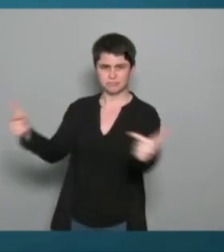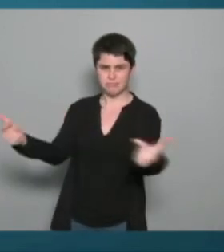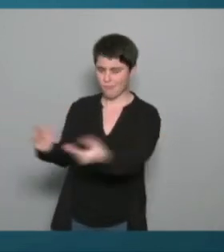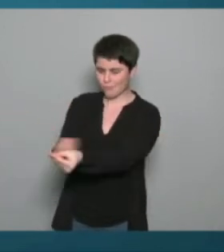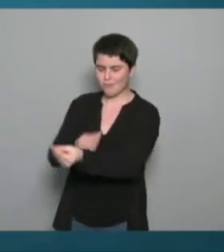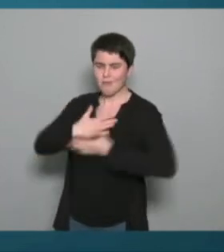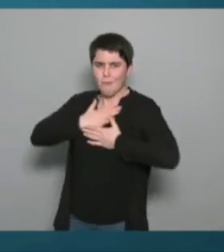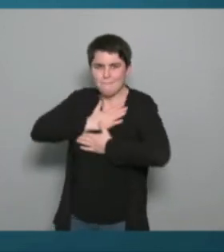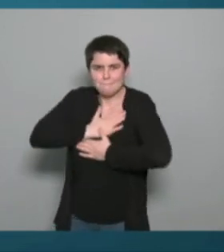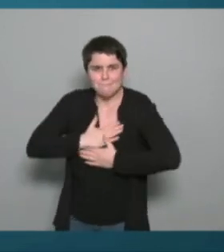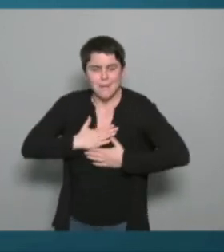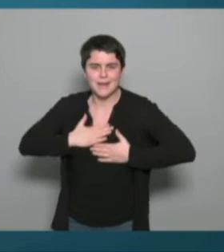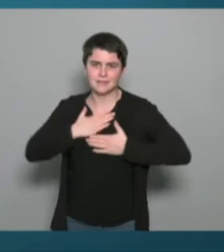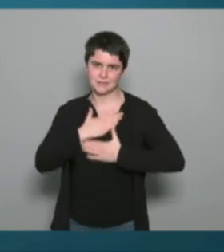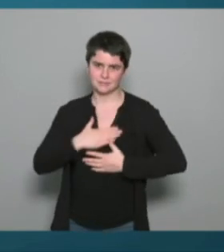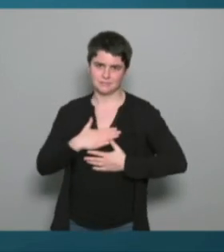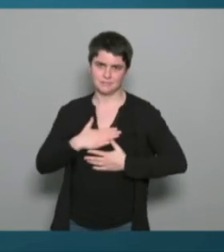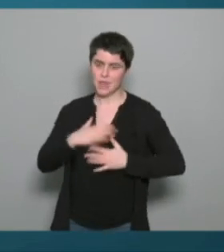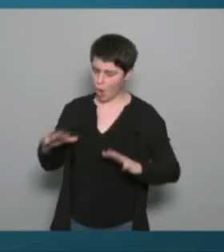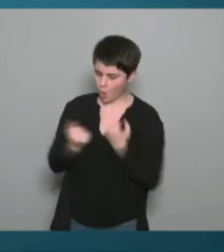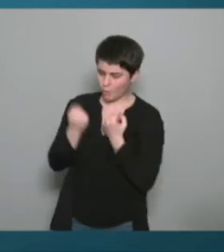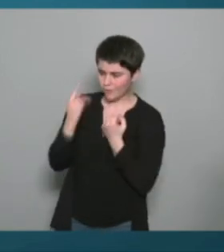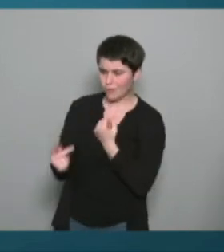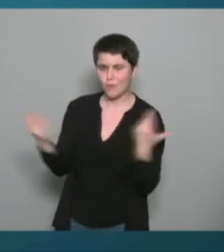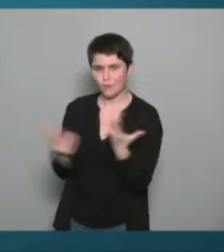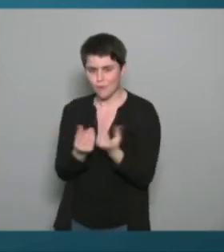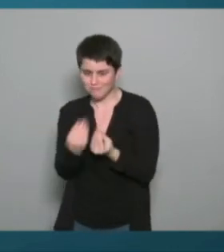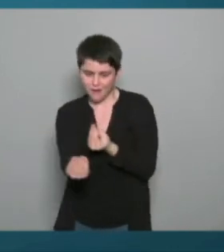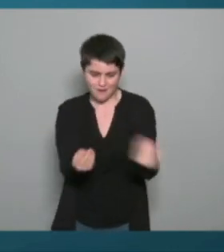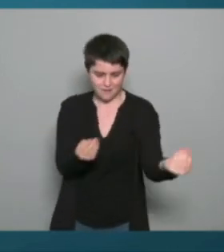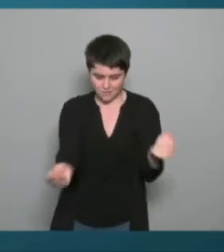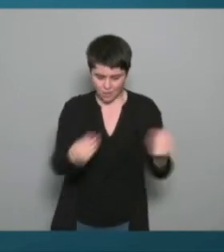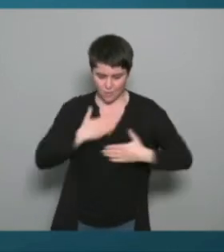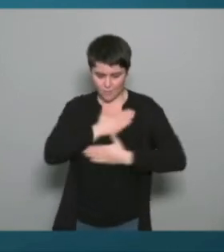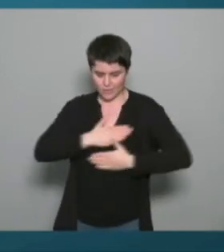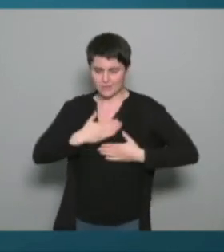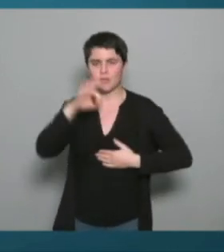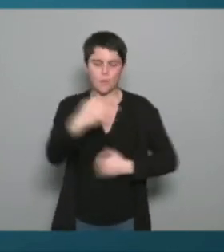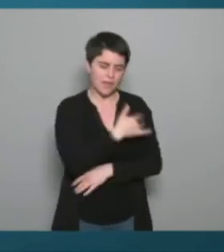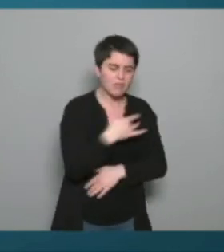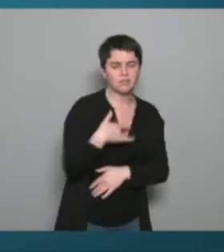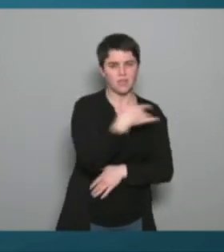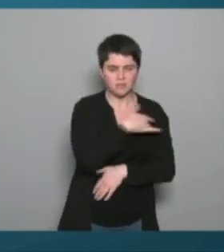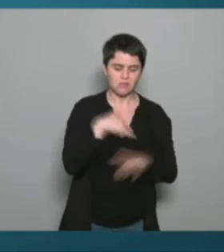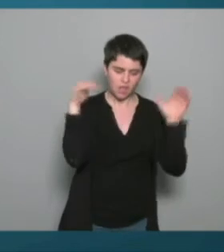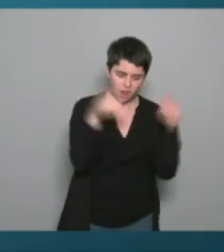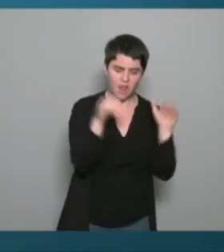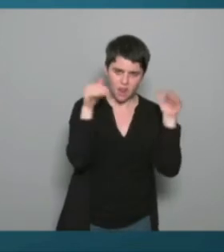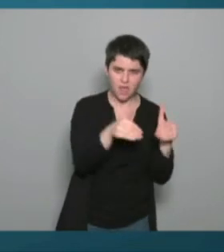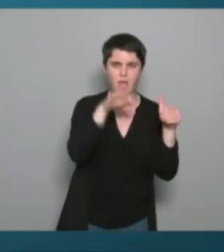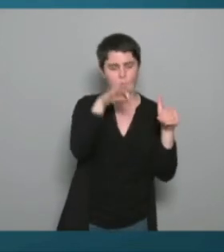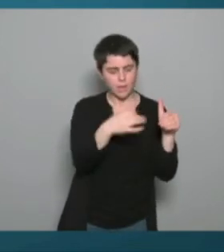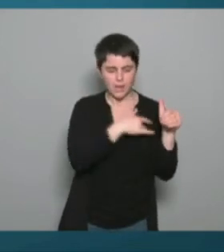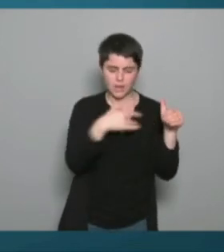compétence à apporter du plaisir aux uns et aux autres on a évoqué la santé la santé c'est une notion très complexe effectivement